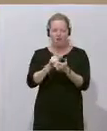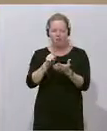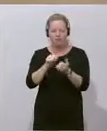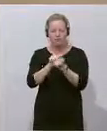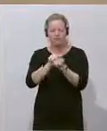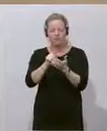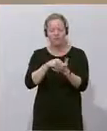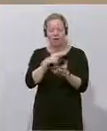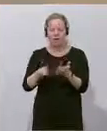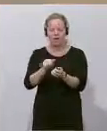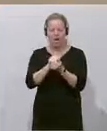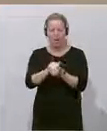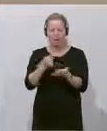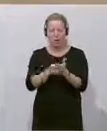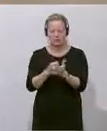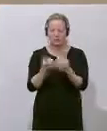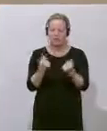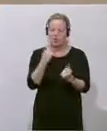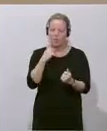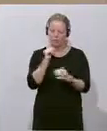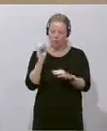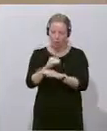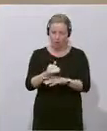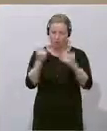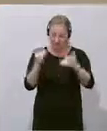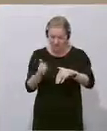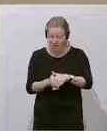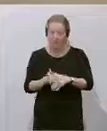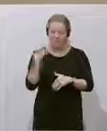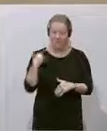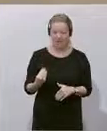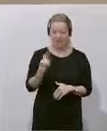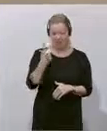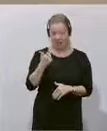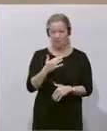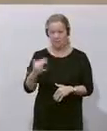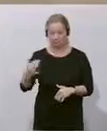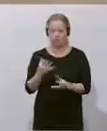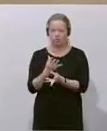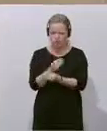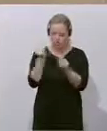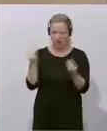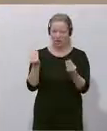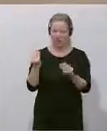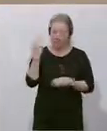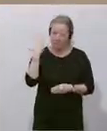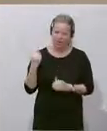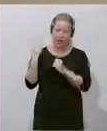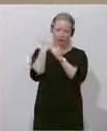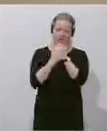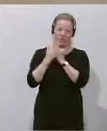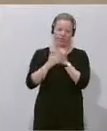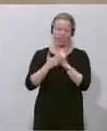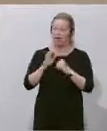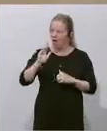überschreiten. Und es stellt sich heraus, dass schon wieder 2 Millionen zu viel sind. Liebe Kolleginnen und Kollegen, das ist auch vorsätzliche Täuschung. Das macht